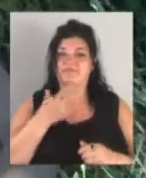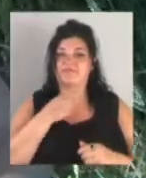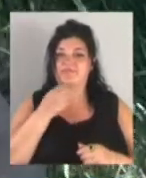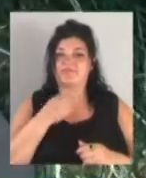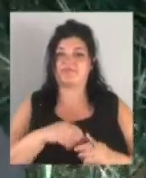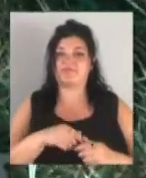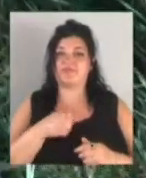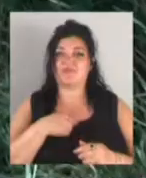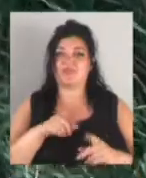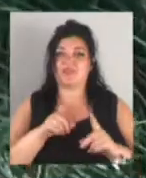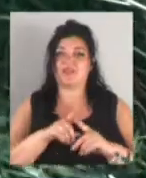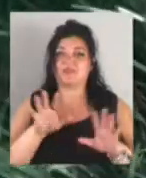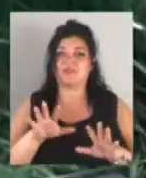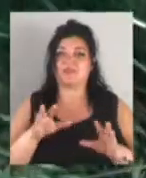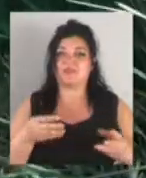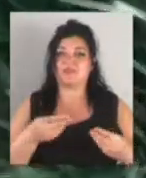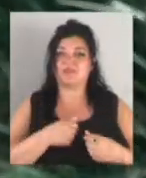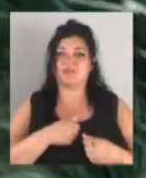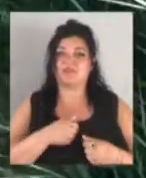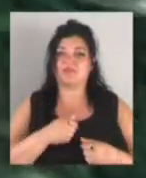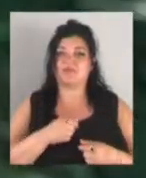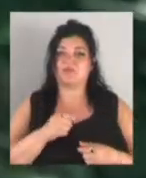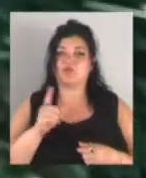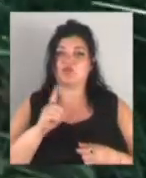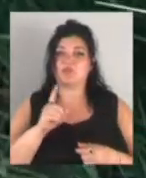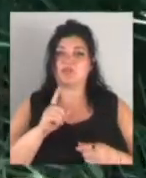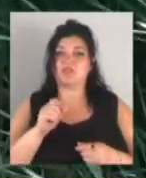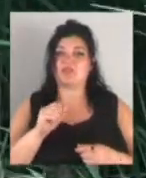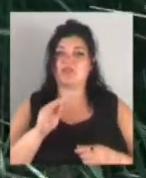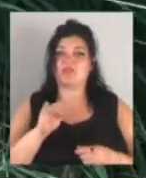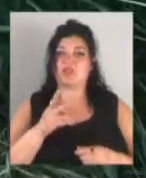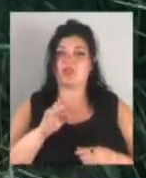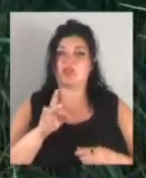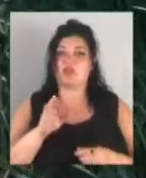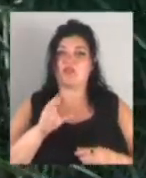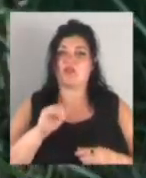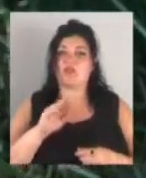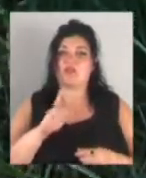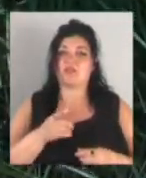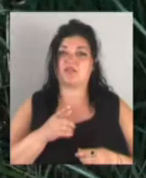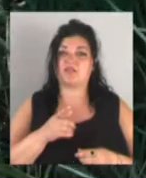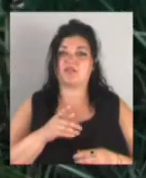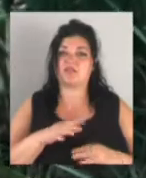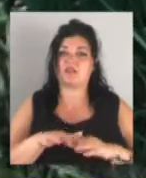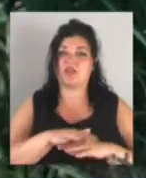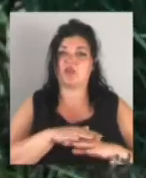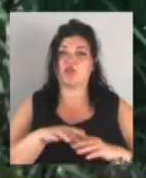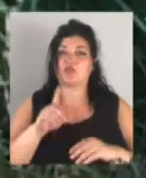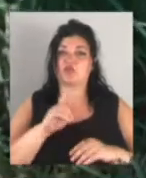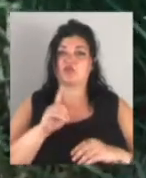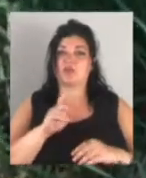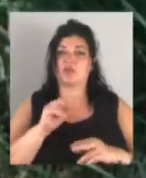місця платні, щоб, по-перше, відфільтрувати народ. Щоб, як правило,